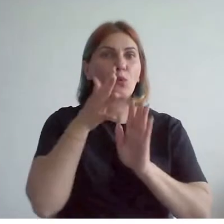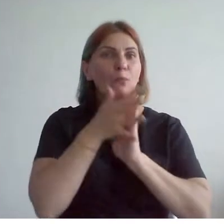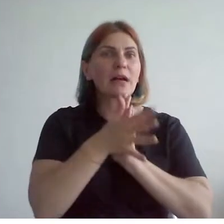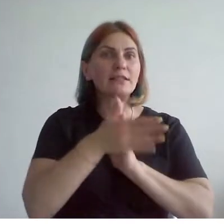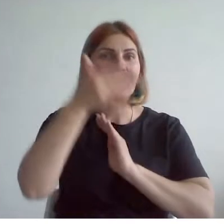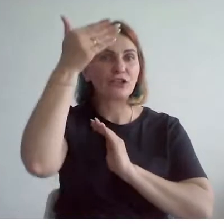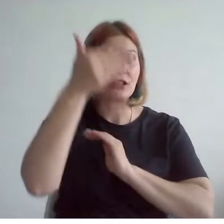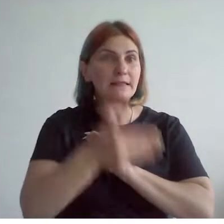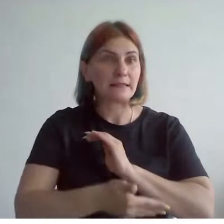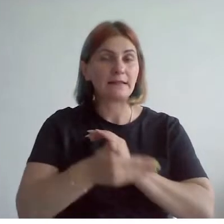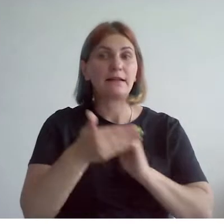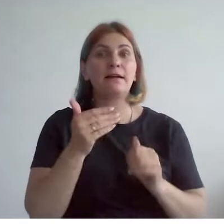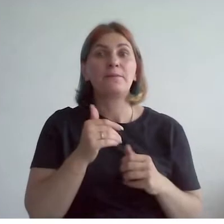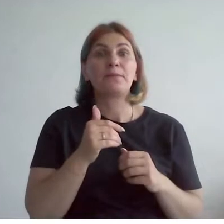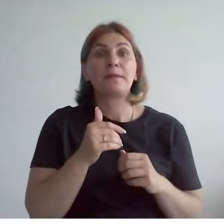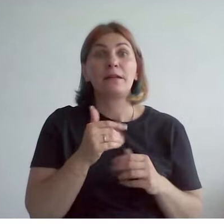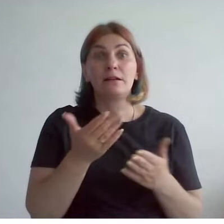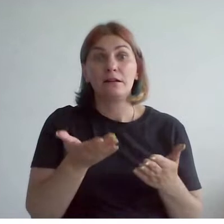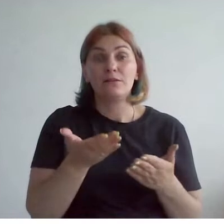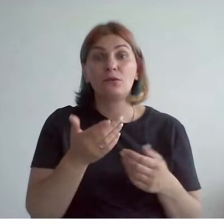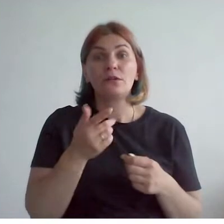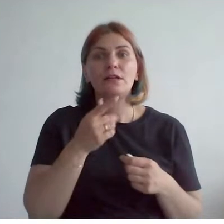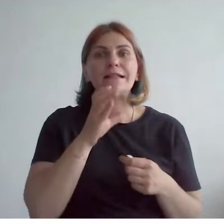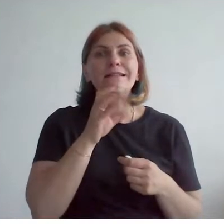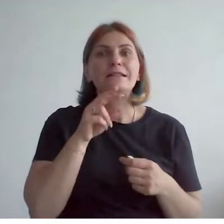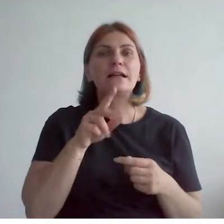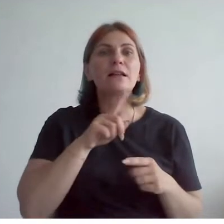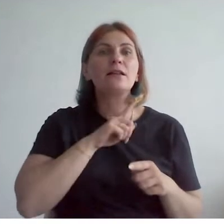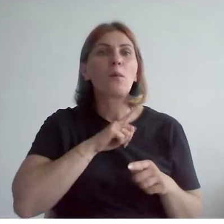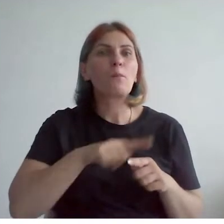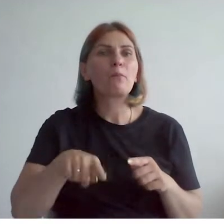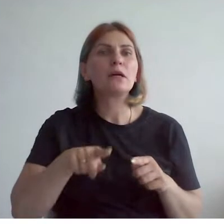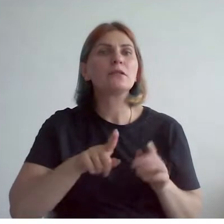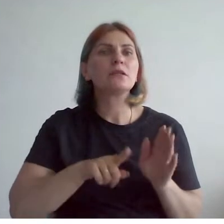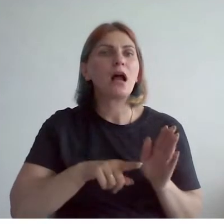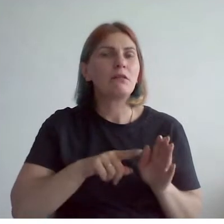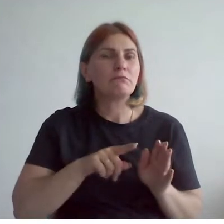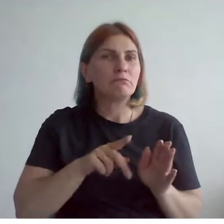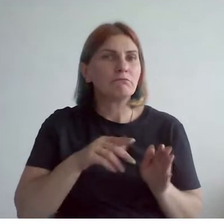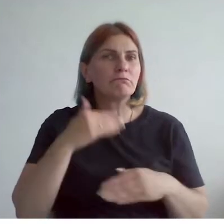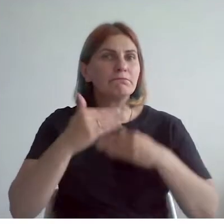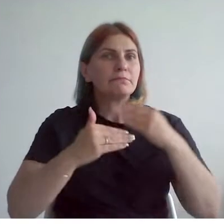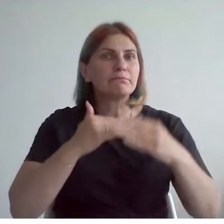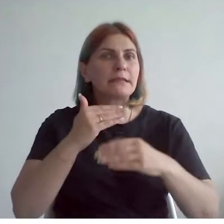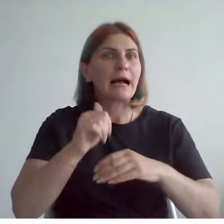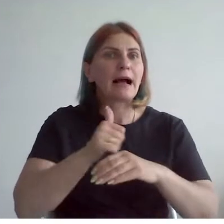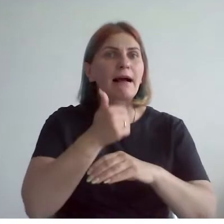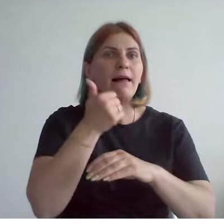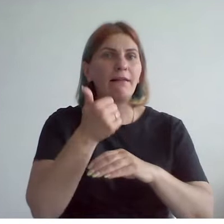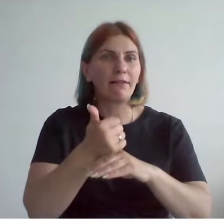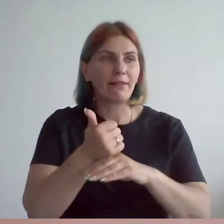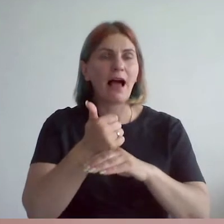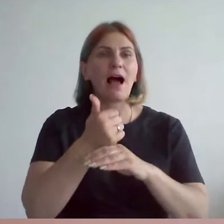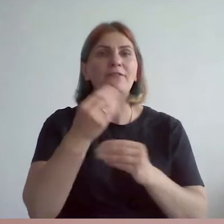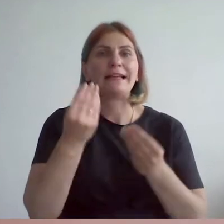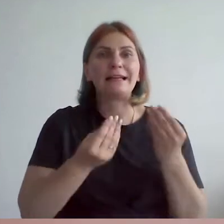И, собственно говоря, Сио очень быстро становится одним из таких главных игроков на кондитерском